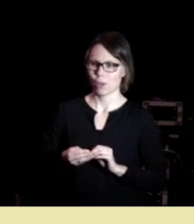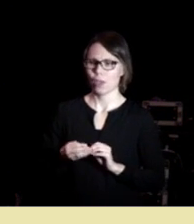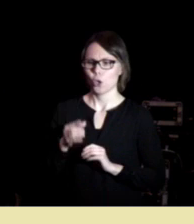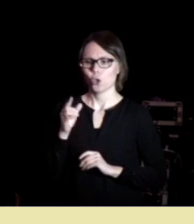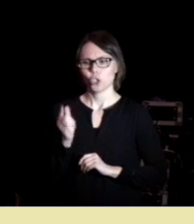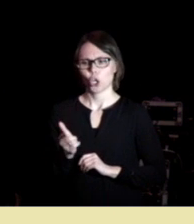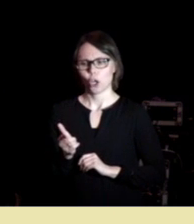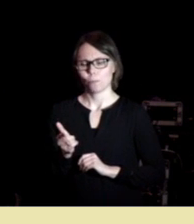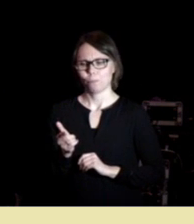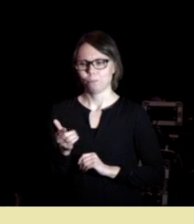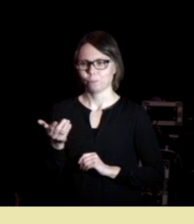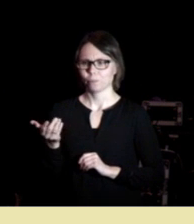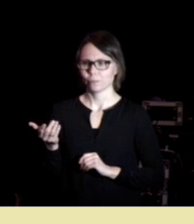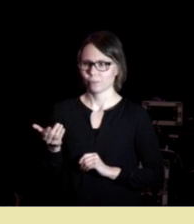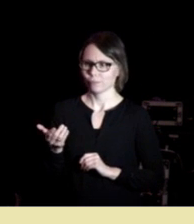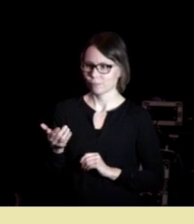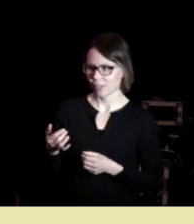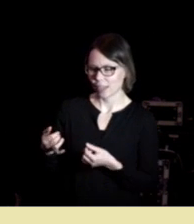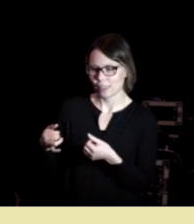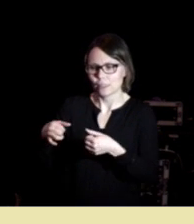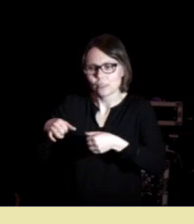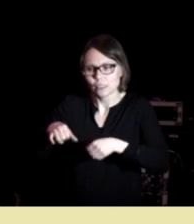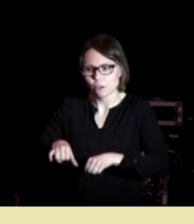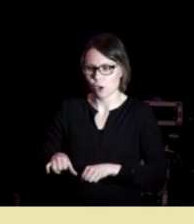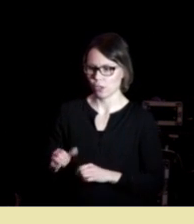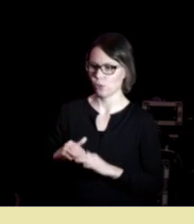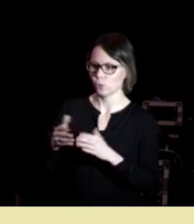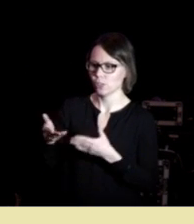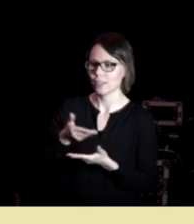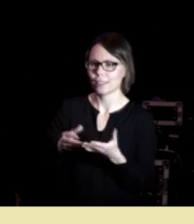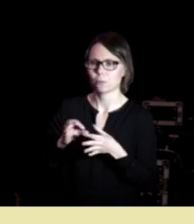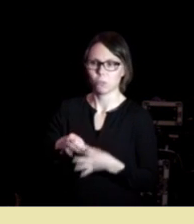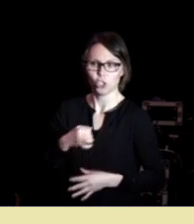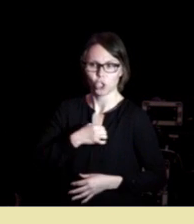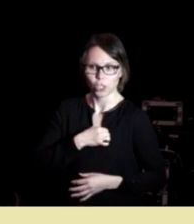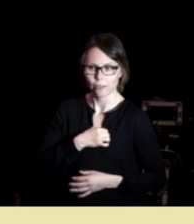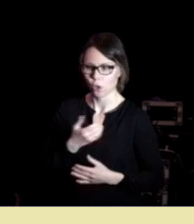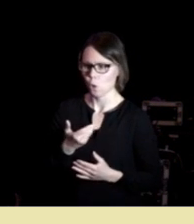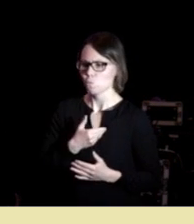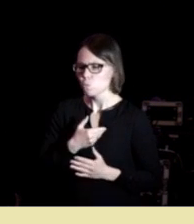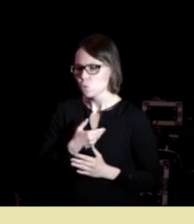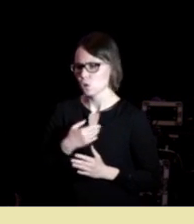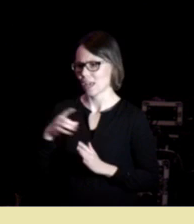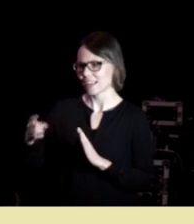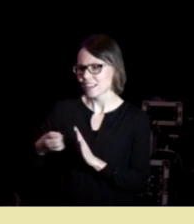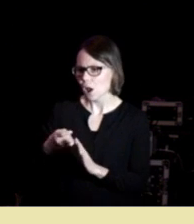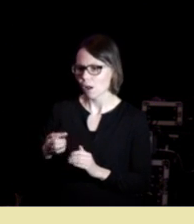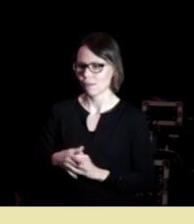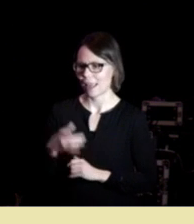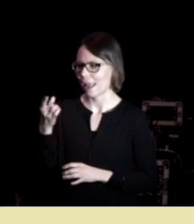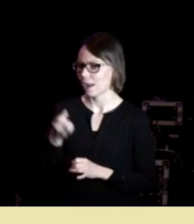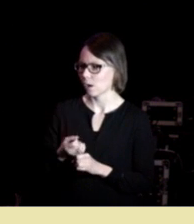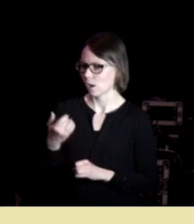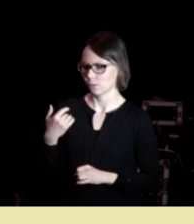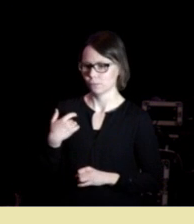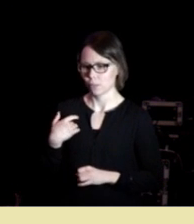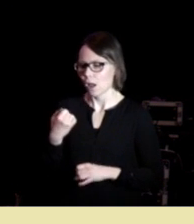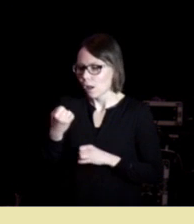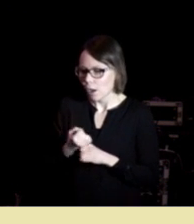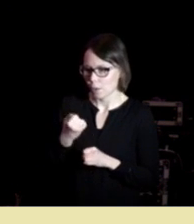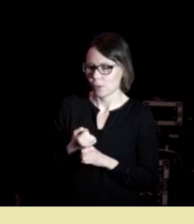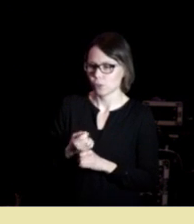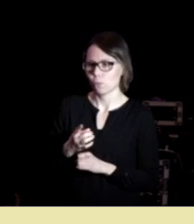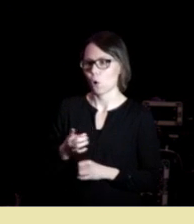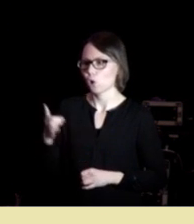også svakere sosialisering når det gjelder indre trygghet og så er nye krav en gang så skulle man være arbeidsom og Gud